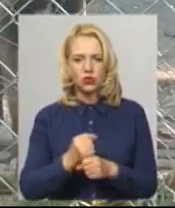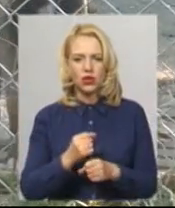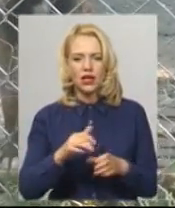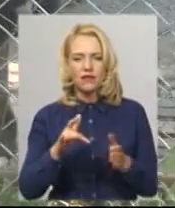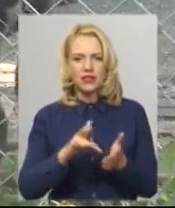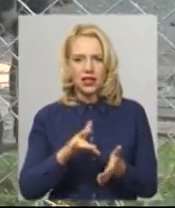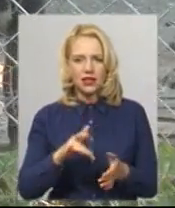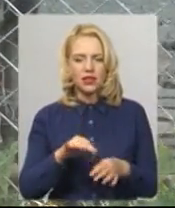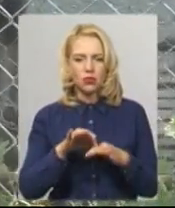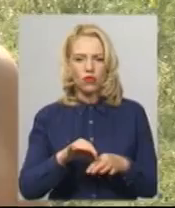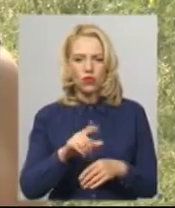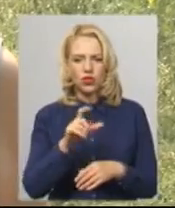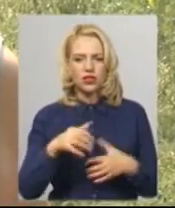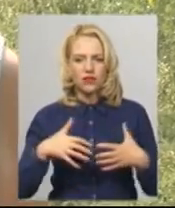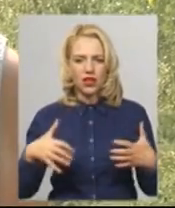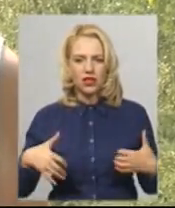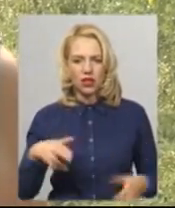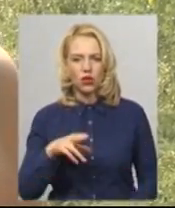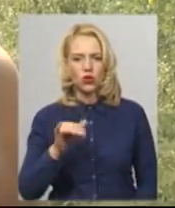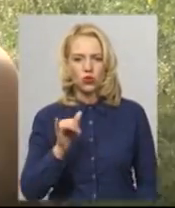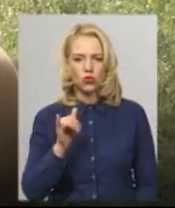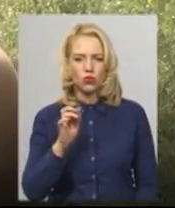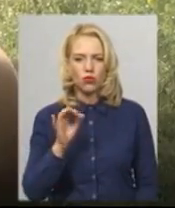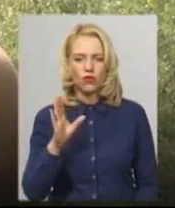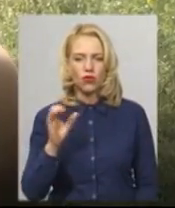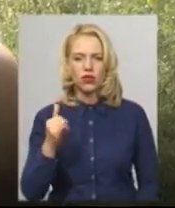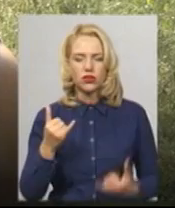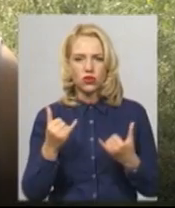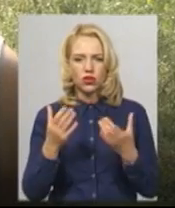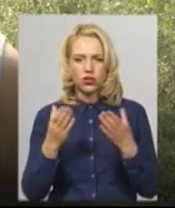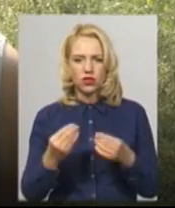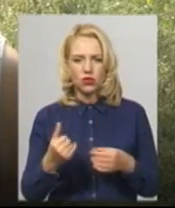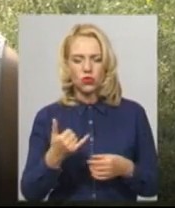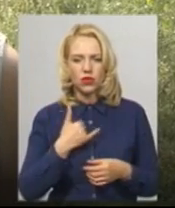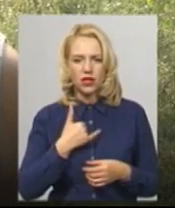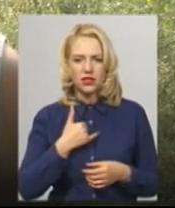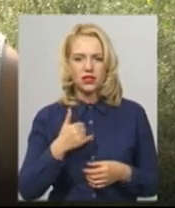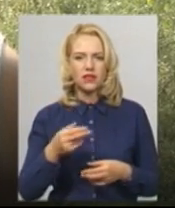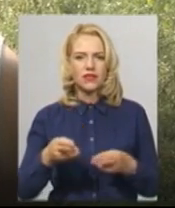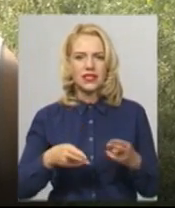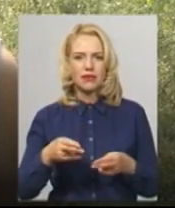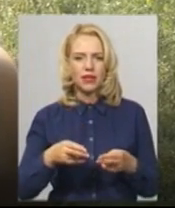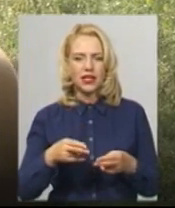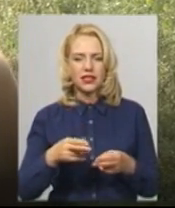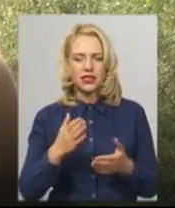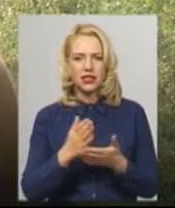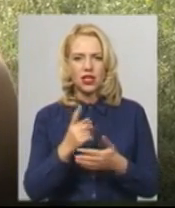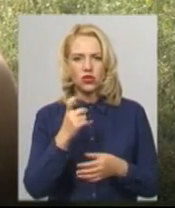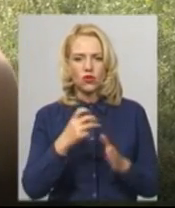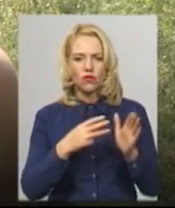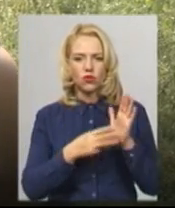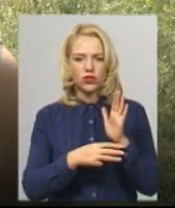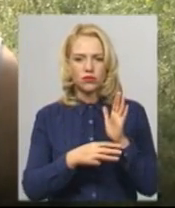з тваринами, що в мікрорайоні Дубове. «На сьогоднішній день у нас в стерилізаторі почти до 180